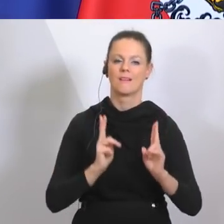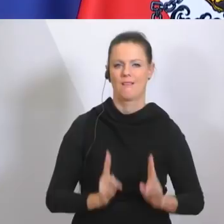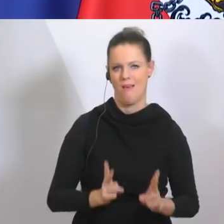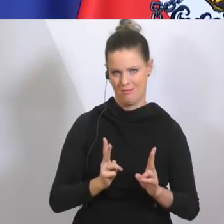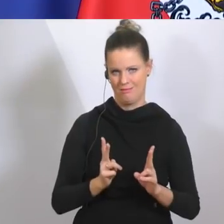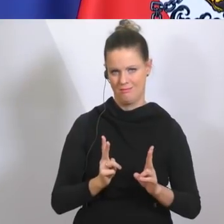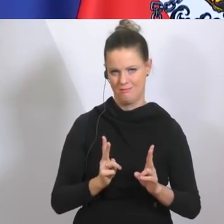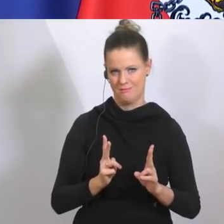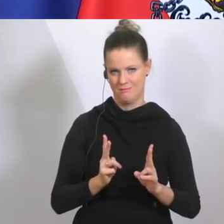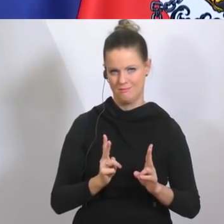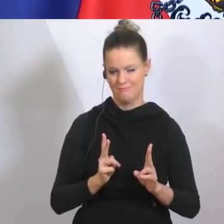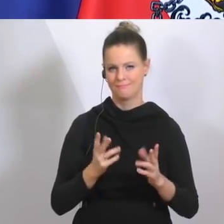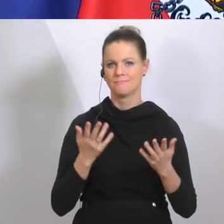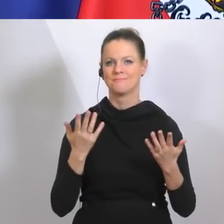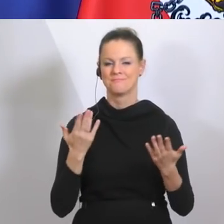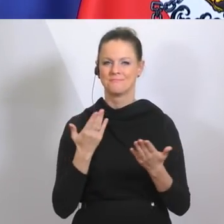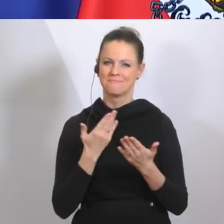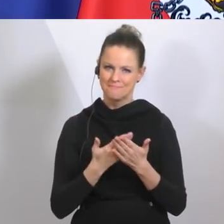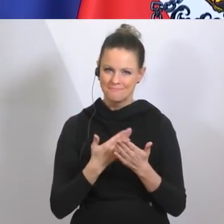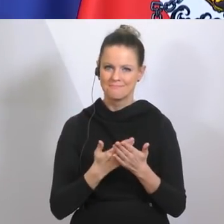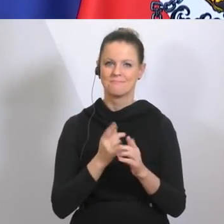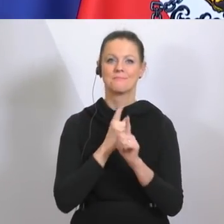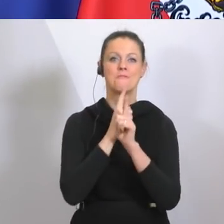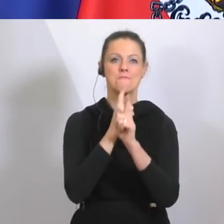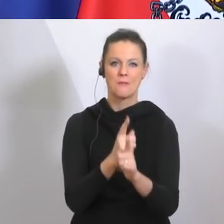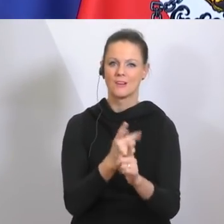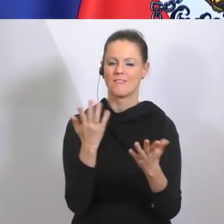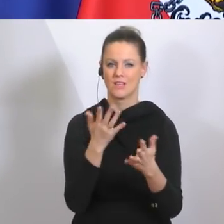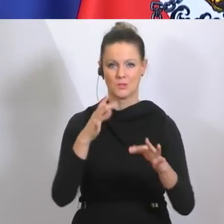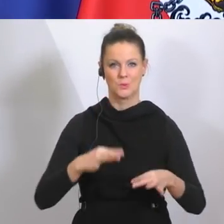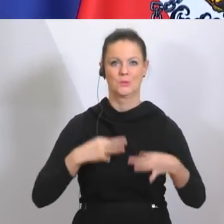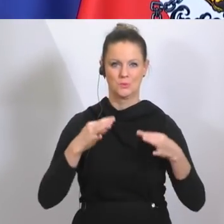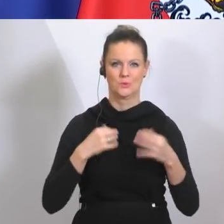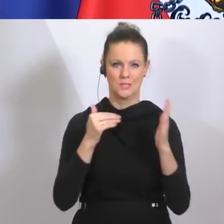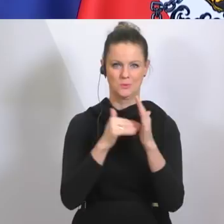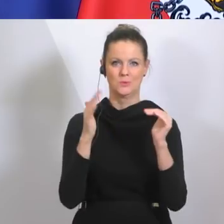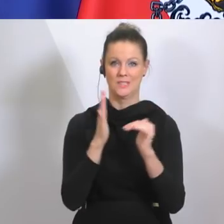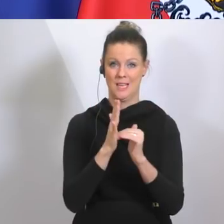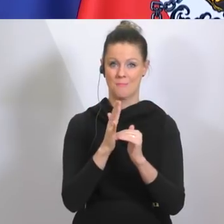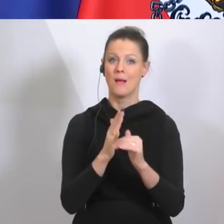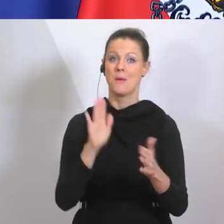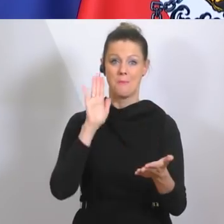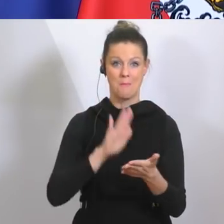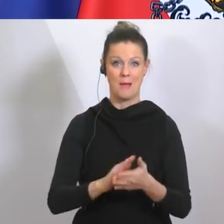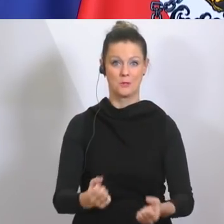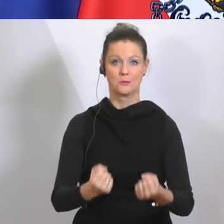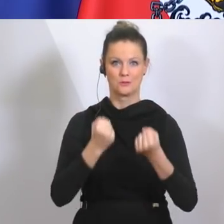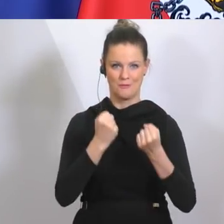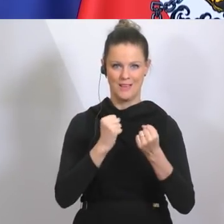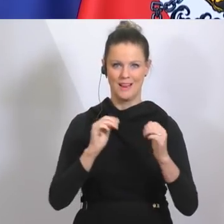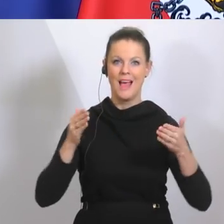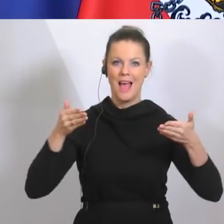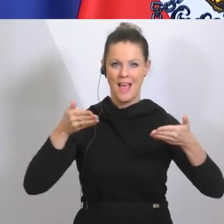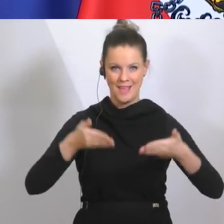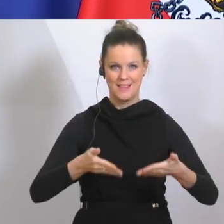Epidemie erreicht ist. Und das heißt dann, das Gesundheitssystem aufrechterhalten so gut es geht, die Intensivmedizin